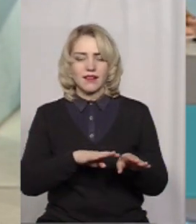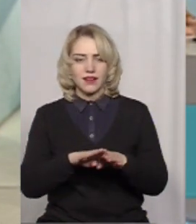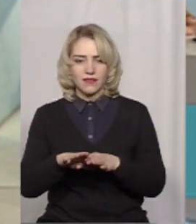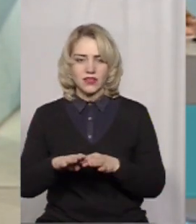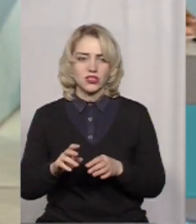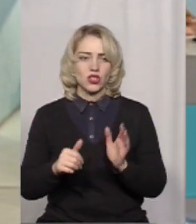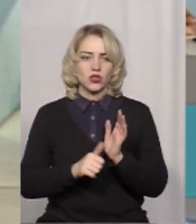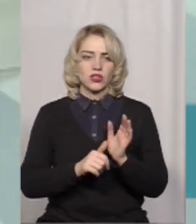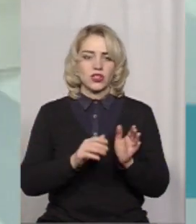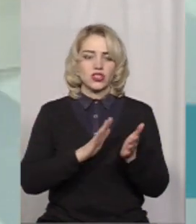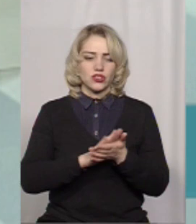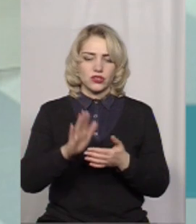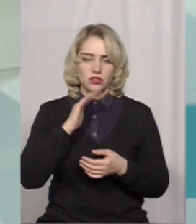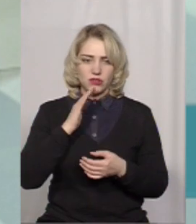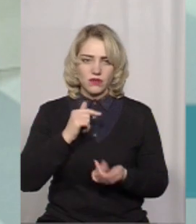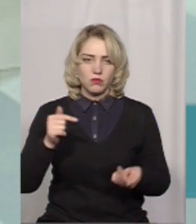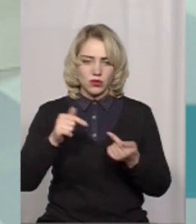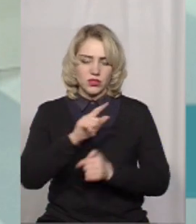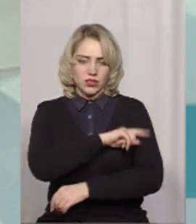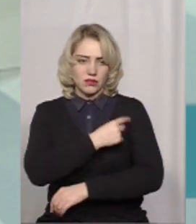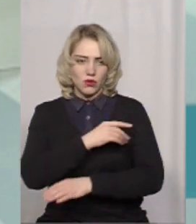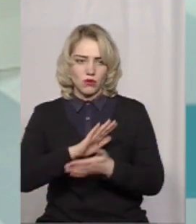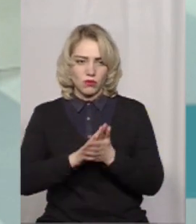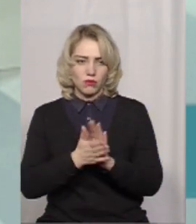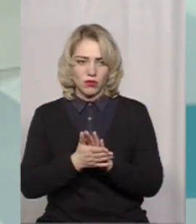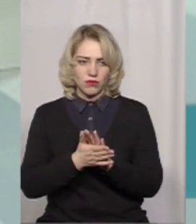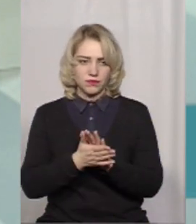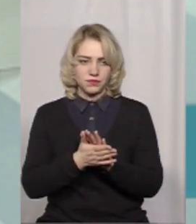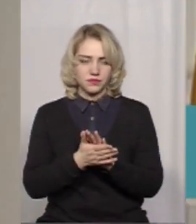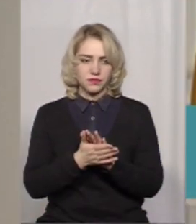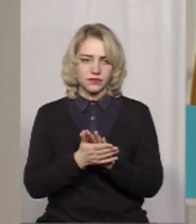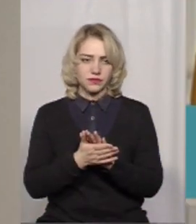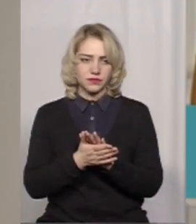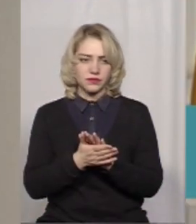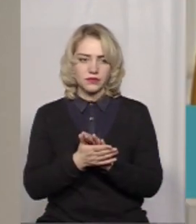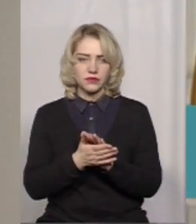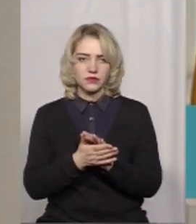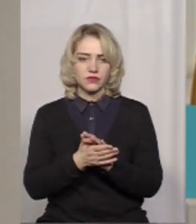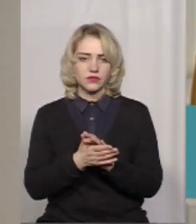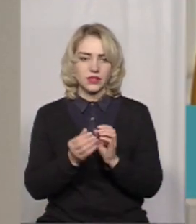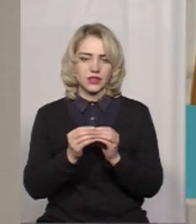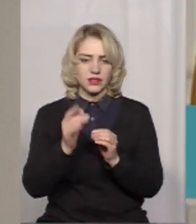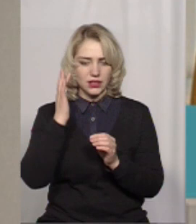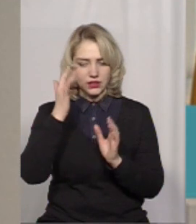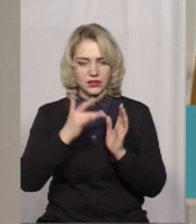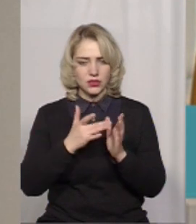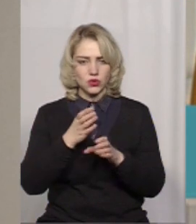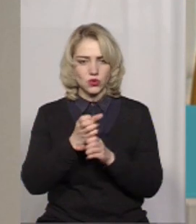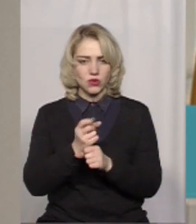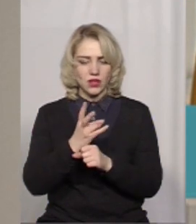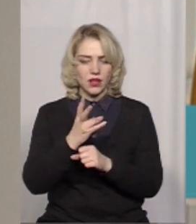належні санітарні умови. Сьома – це доступ та чиста енергія. Потім десяте – ціль – скорочення